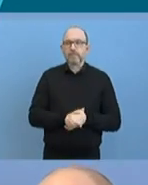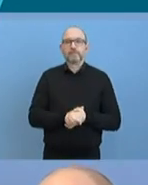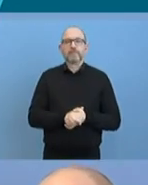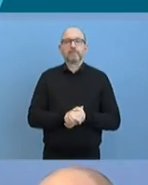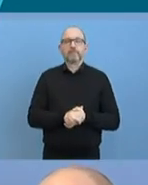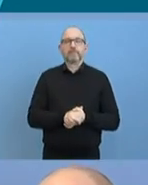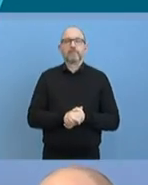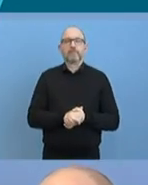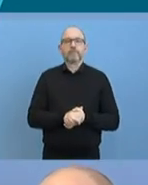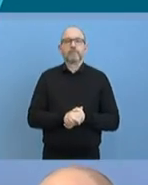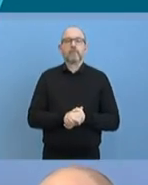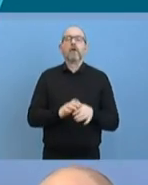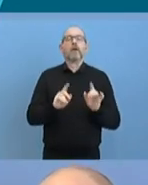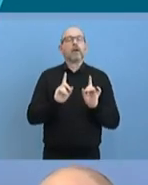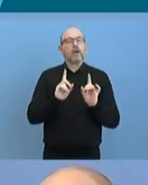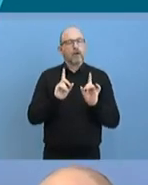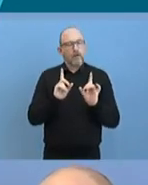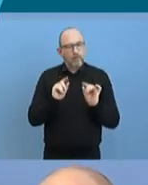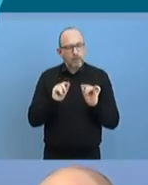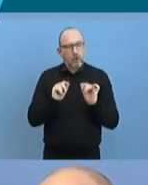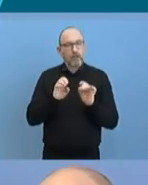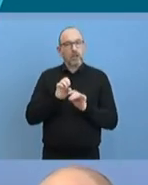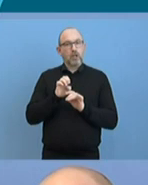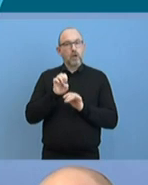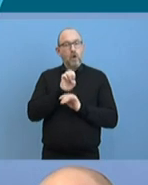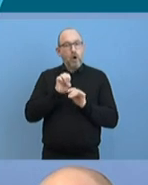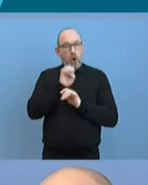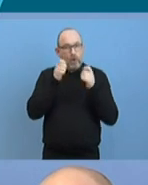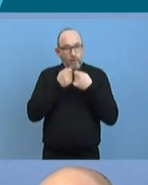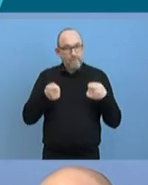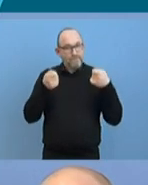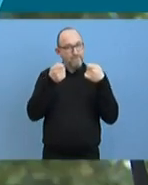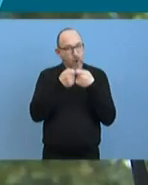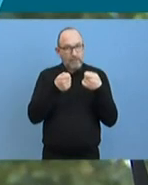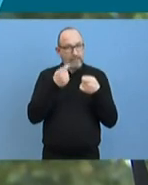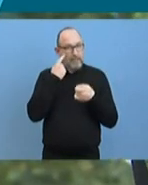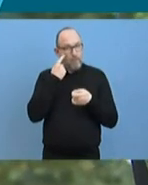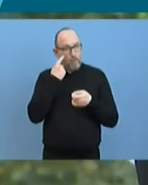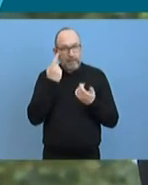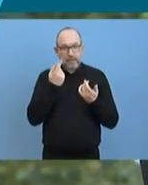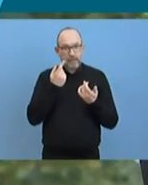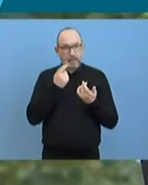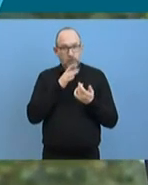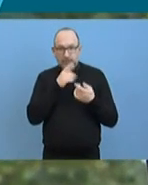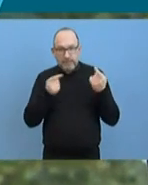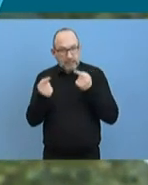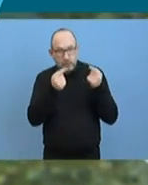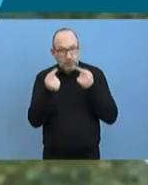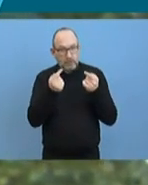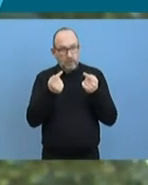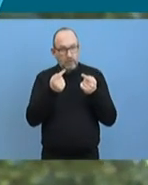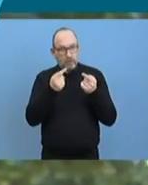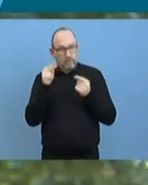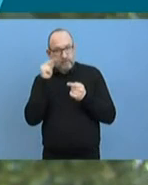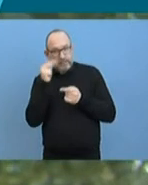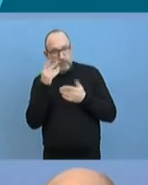Dann kann ich es aber so verstehen, also Euro-Bonds sind jetzt erst mal nicht angedacht oder werden auch nicht diskutiert von deutscher Seite aus. Ich bleibe